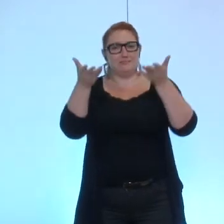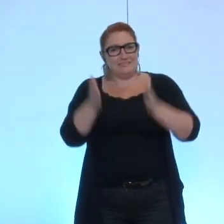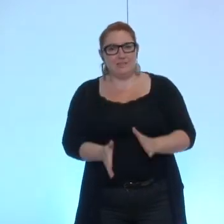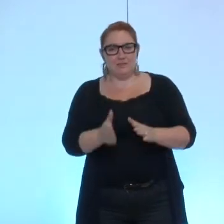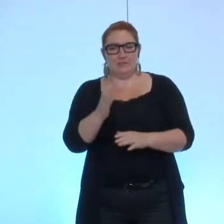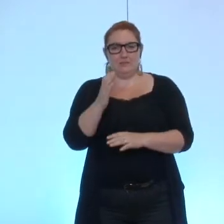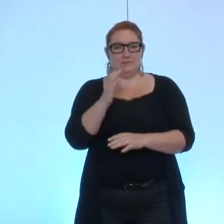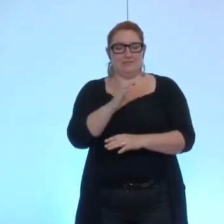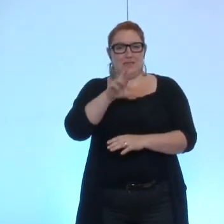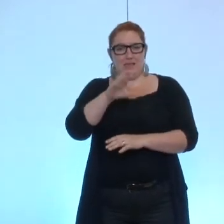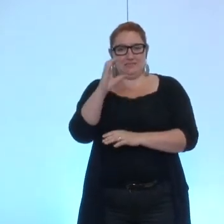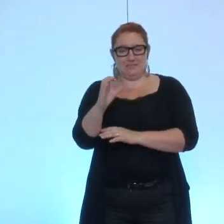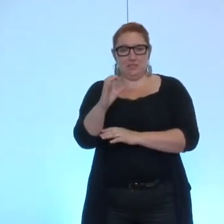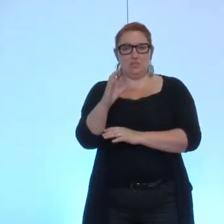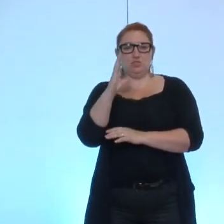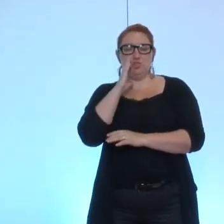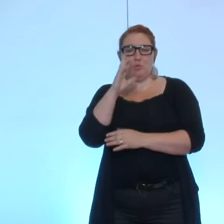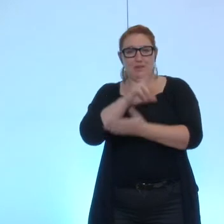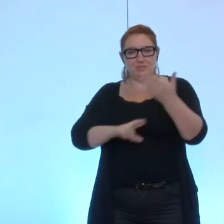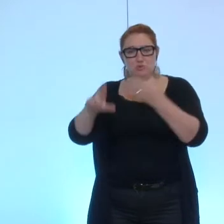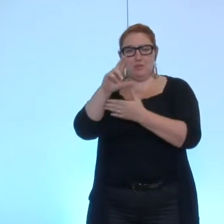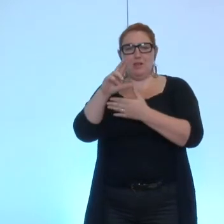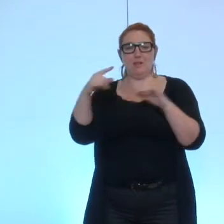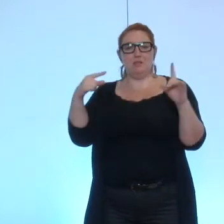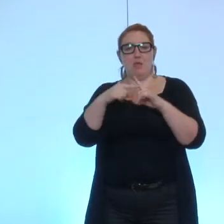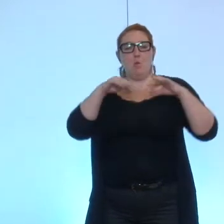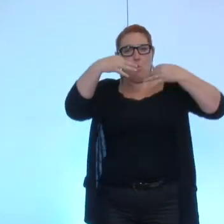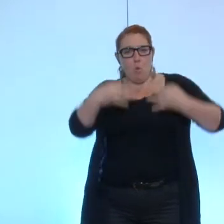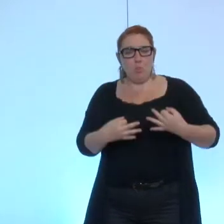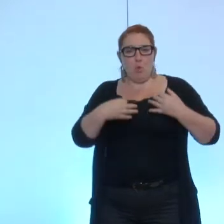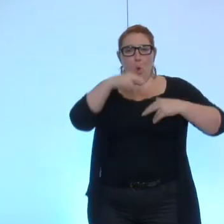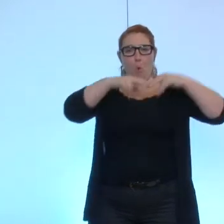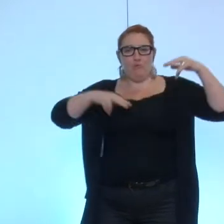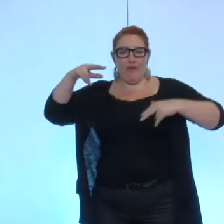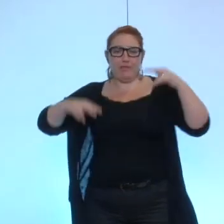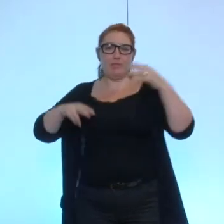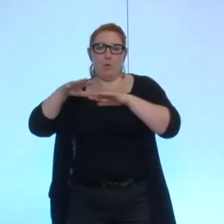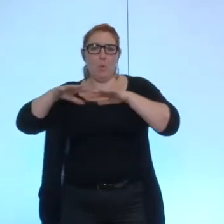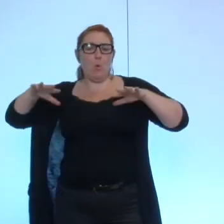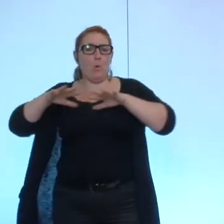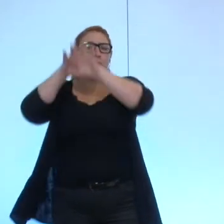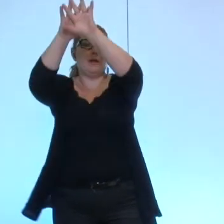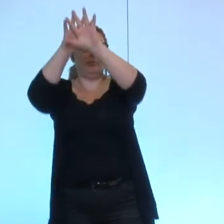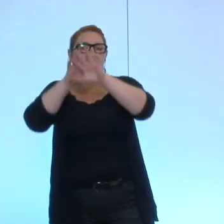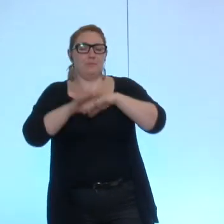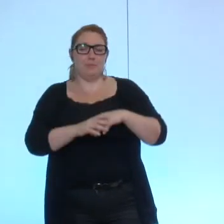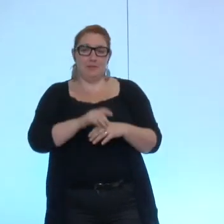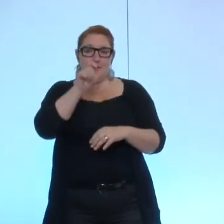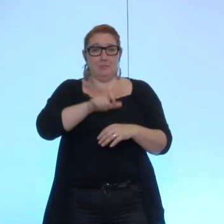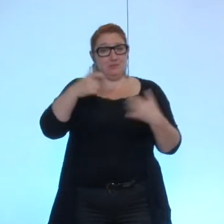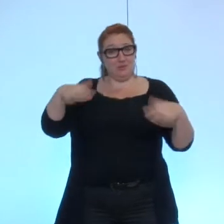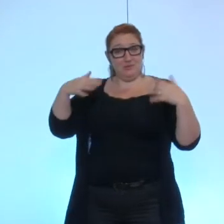Auvergne-Rhône-Alpes il y a qui avaient déjà prévu les fusions de régions relatifs à l'examen de la régie